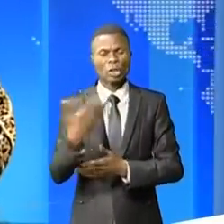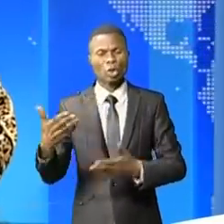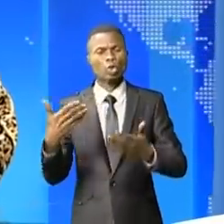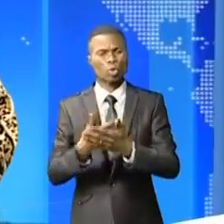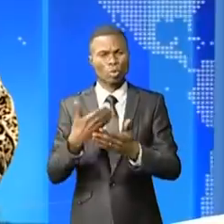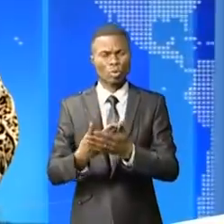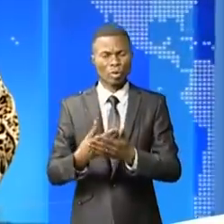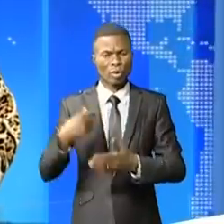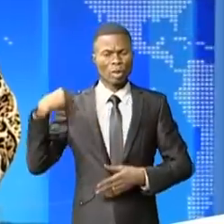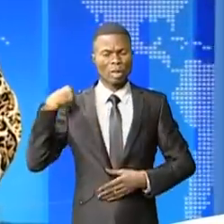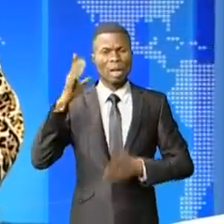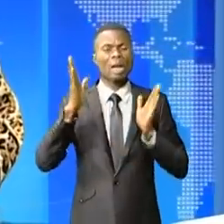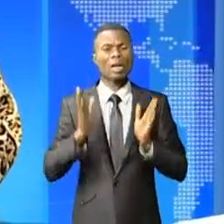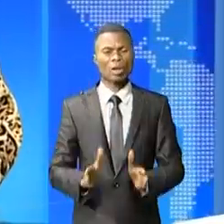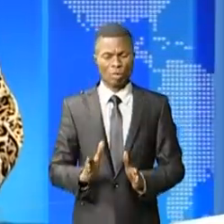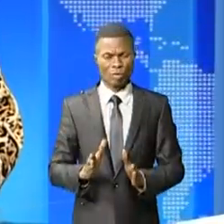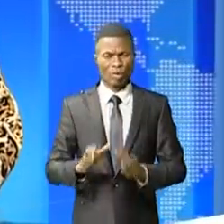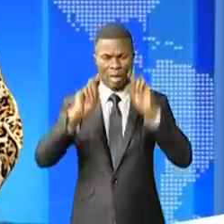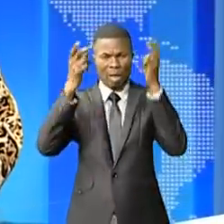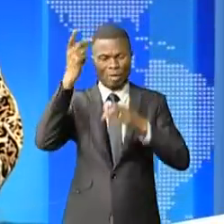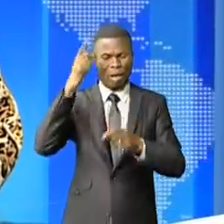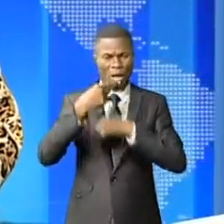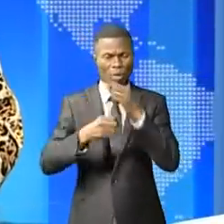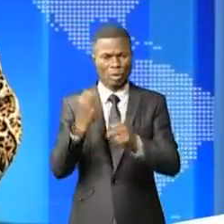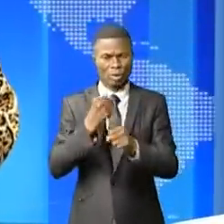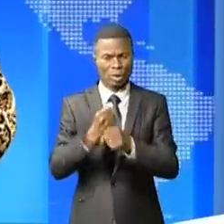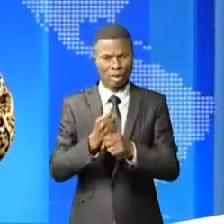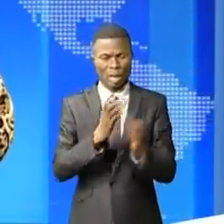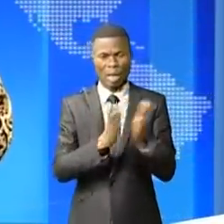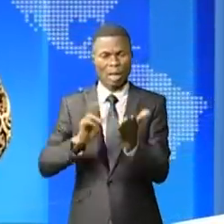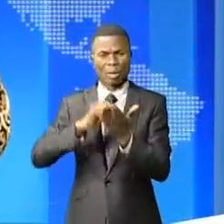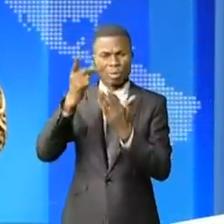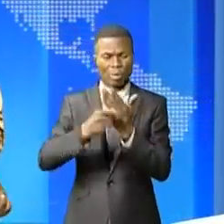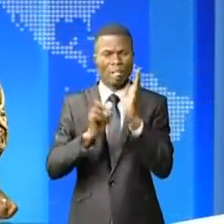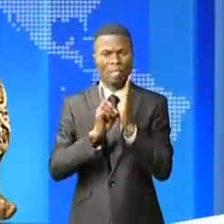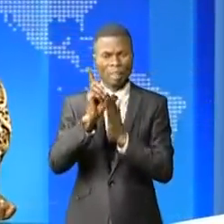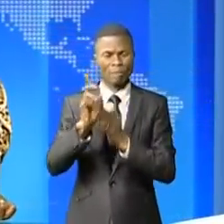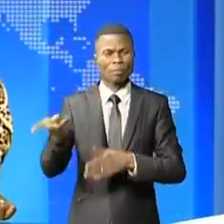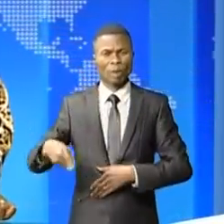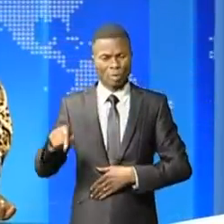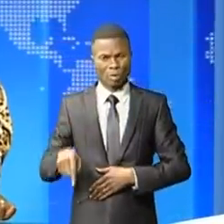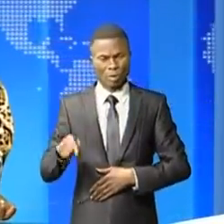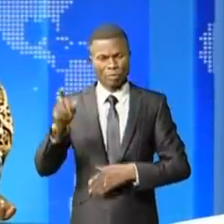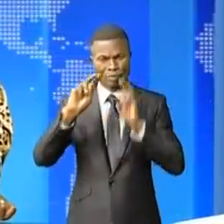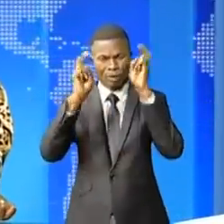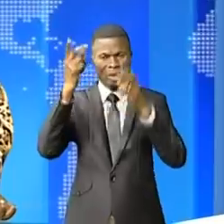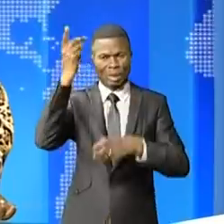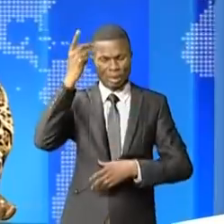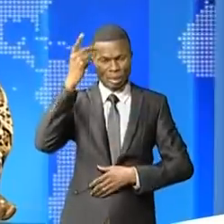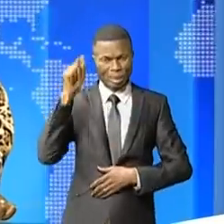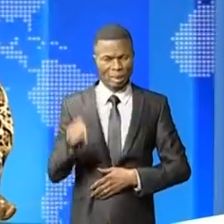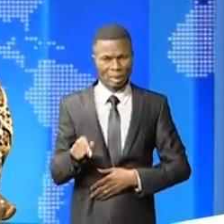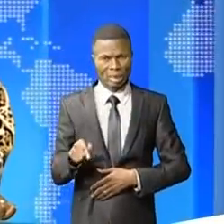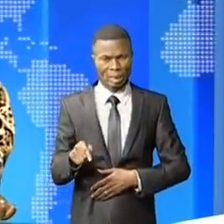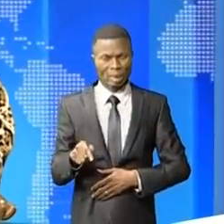Ce jour le gouverneur Gentini Ngobila a lancé les travaux d'élaboration du plan de développement provincial de la ville province